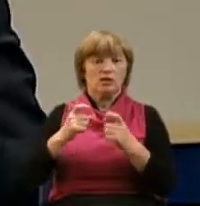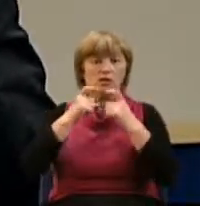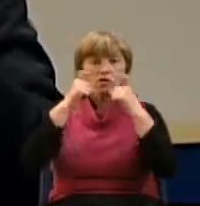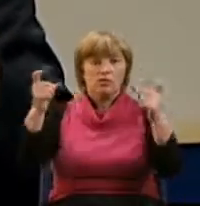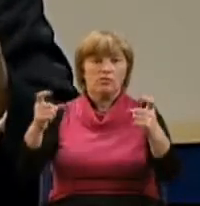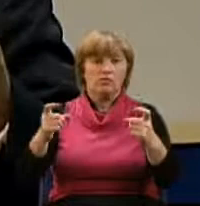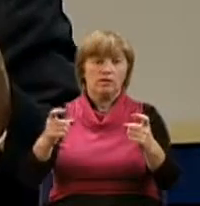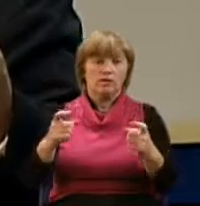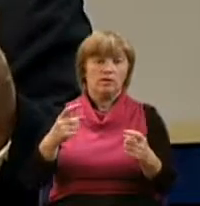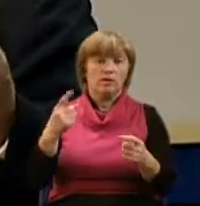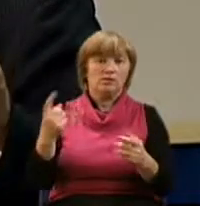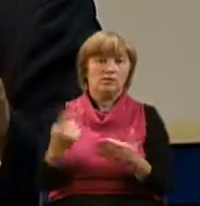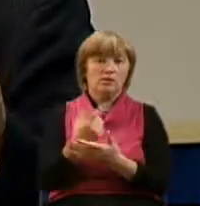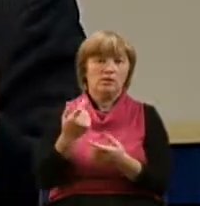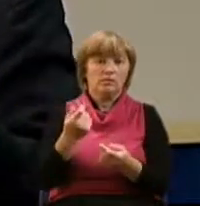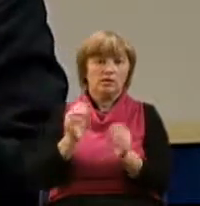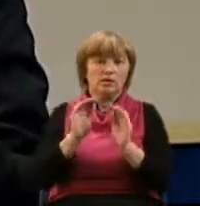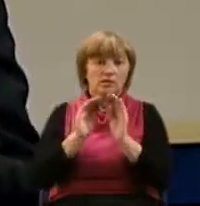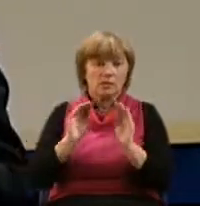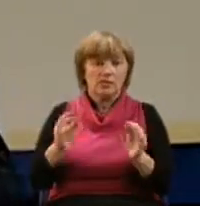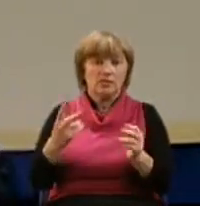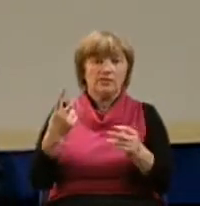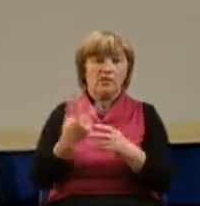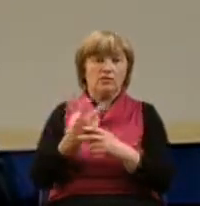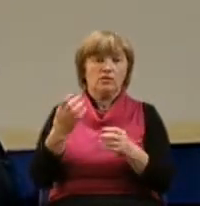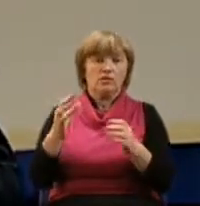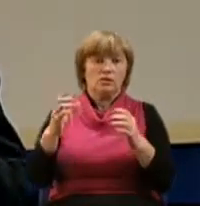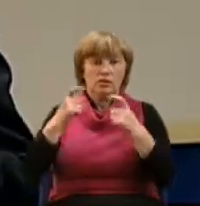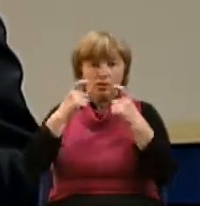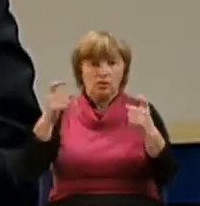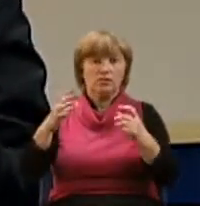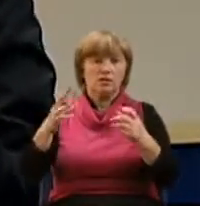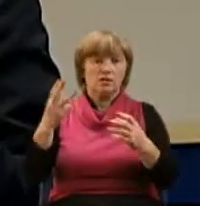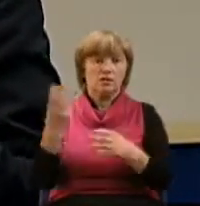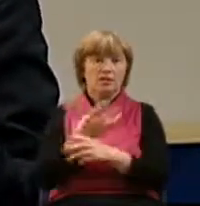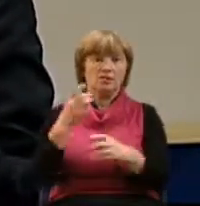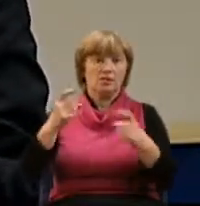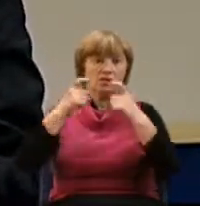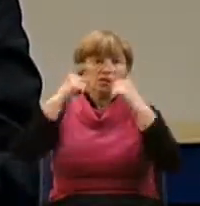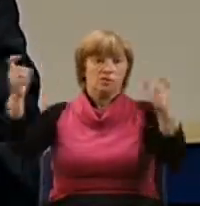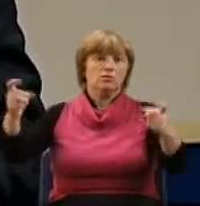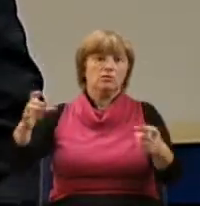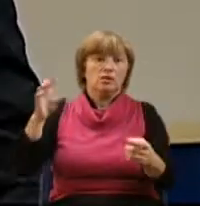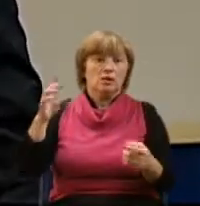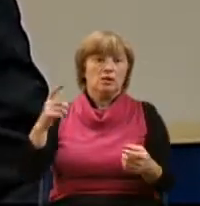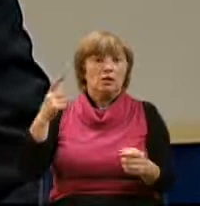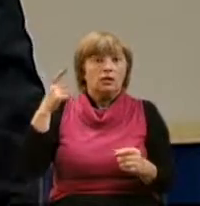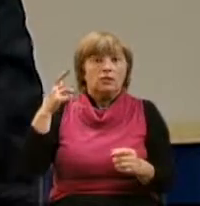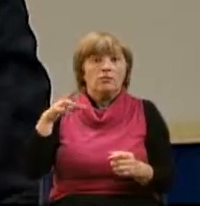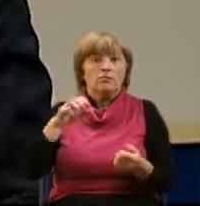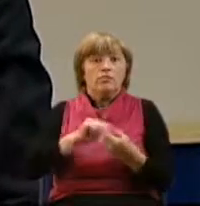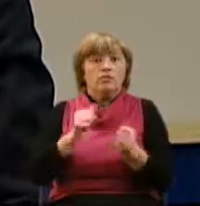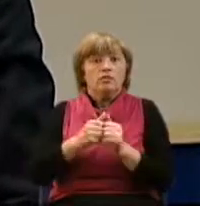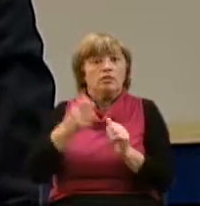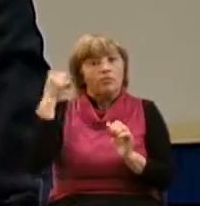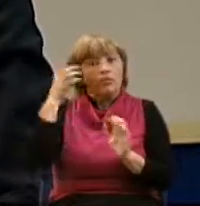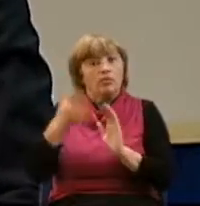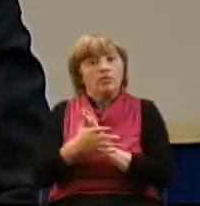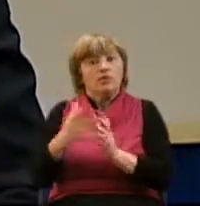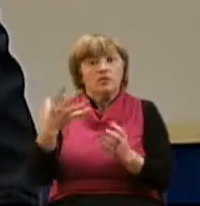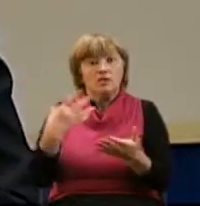И это был момент, когда Петр действительно осознал свою человеческую слабость.